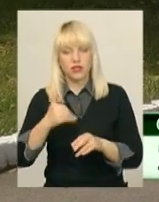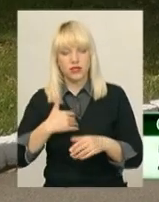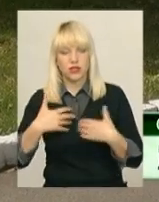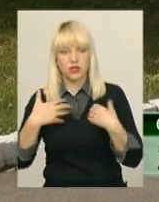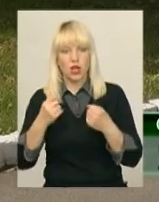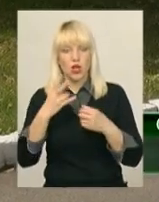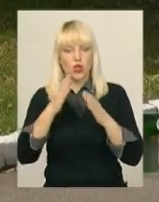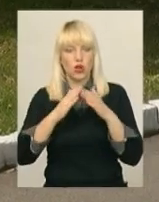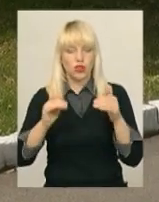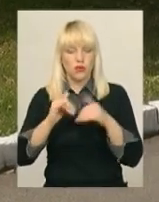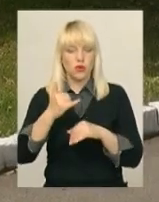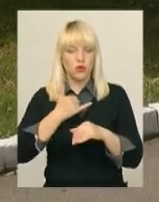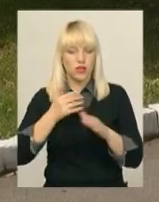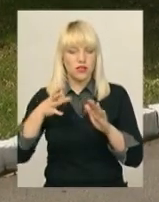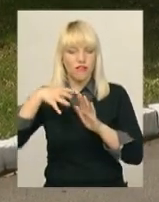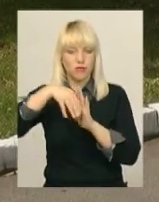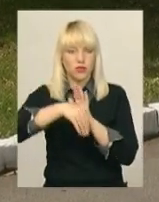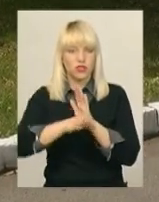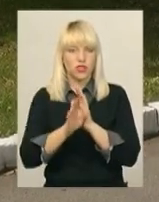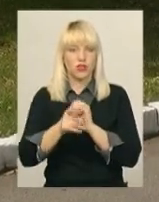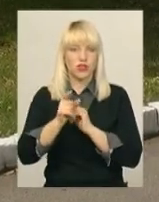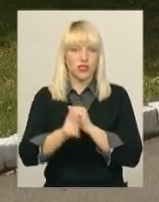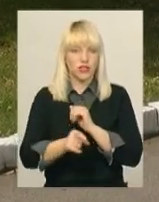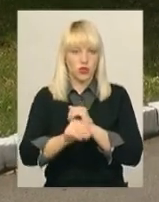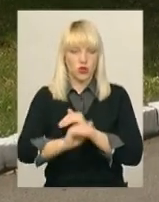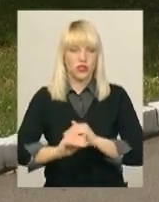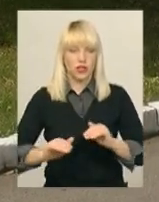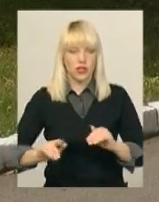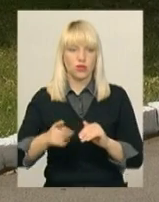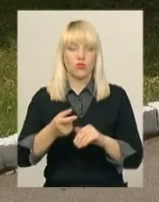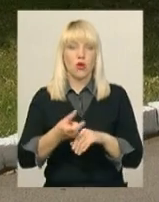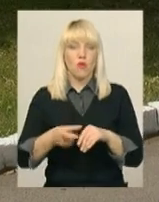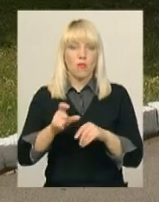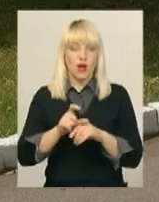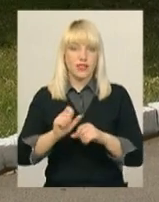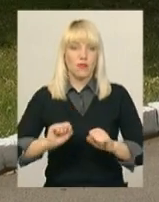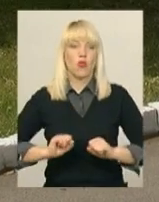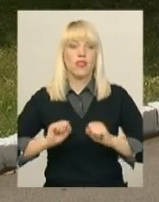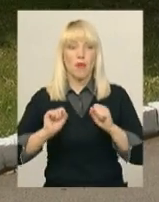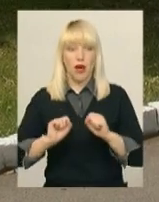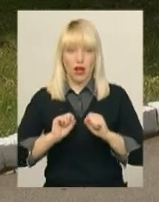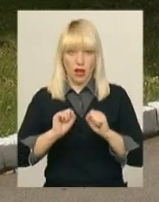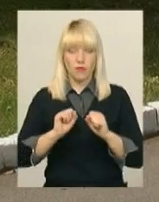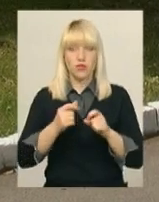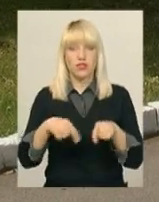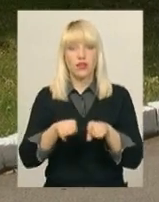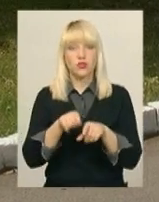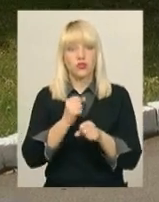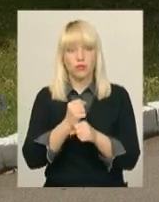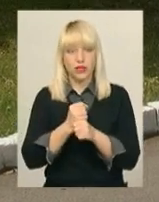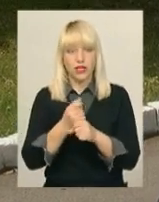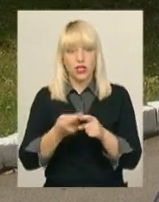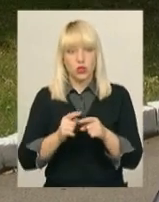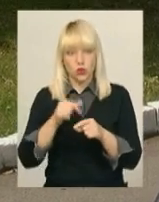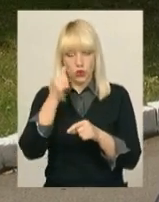табір вміщує в нас всього тисячу дітей, і ми по максимуму намагаємося все зробити. Цього року збільшили